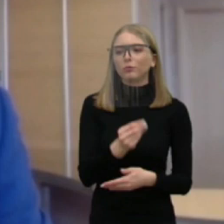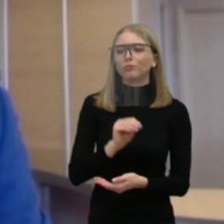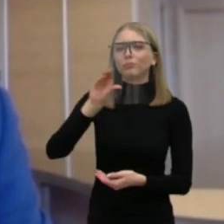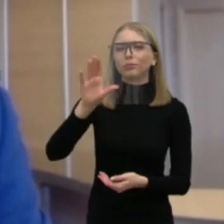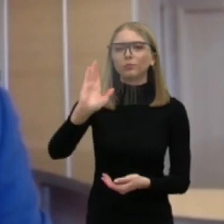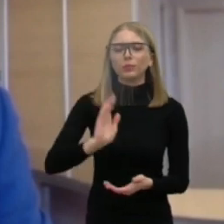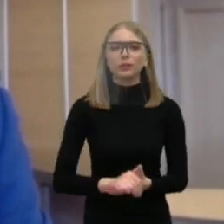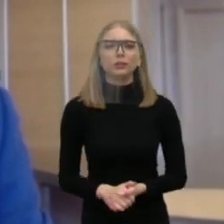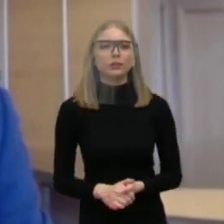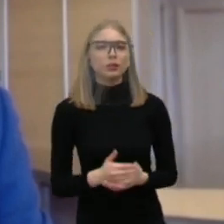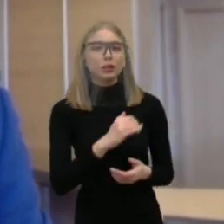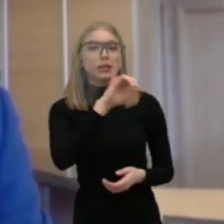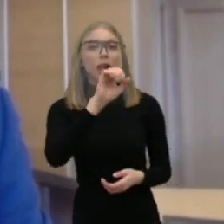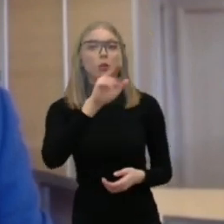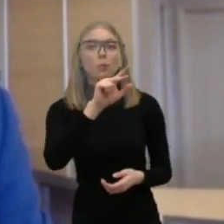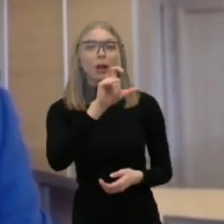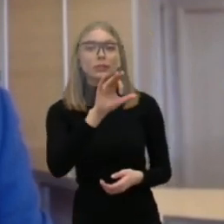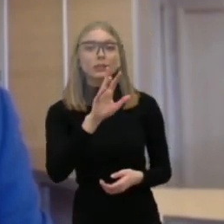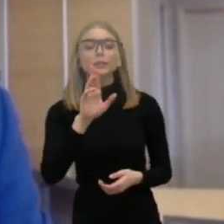Dar kurtelė Ramūnas Jokobauskas Bėnes.